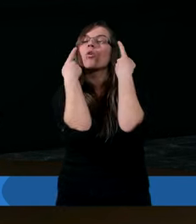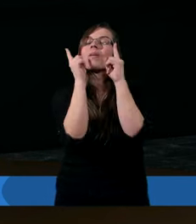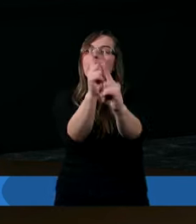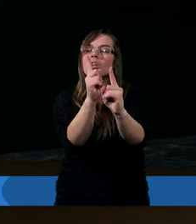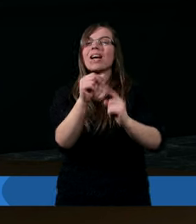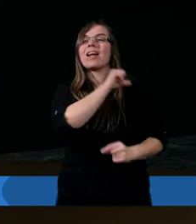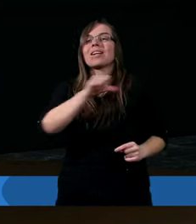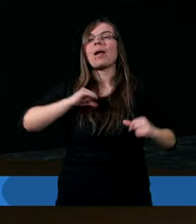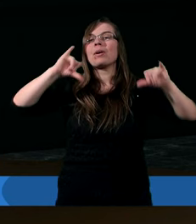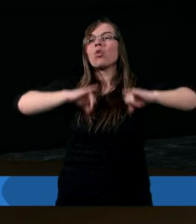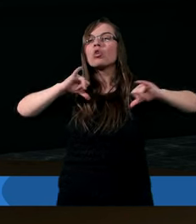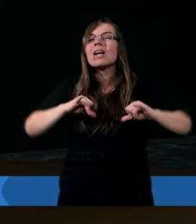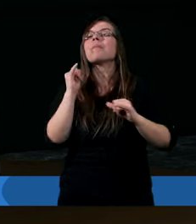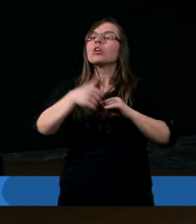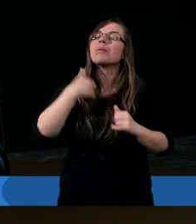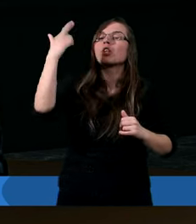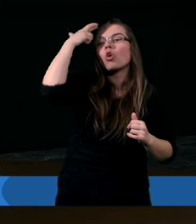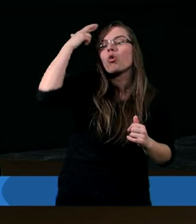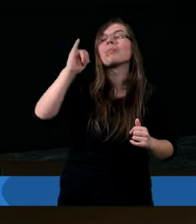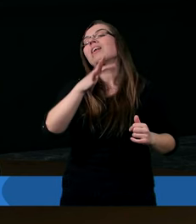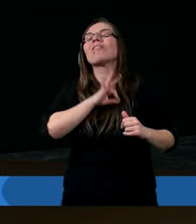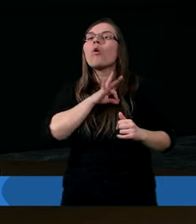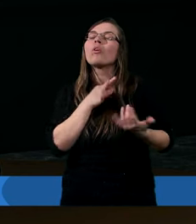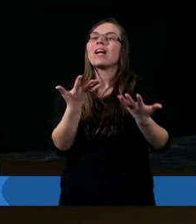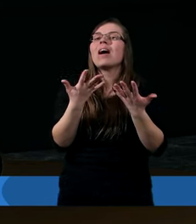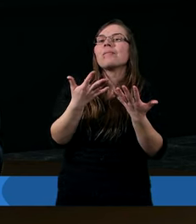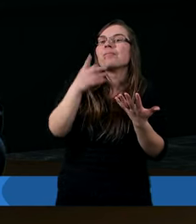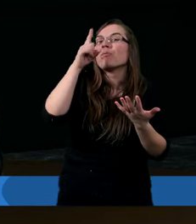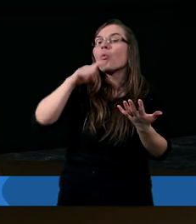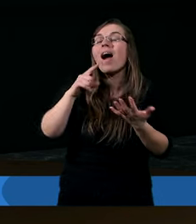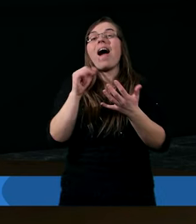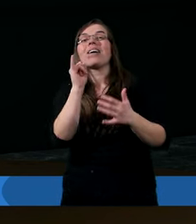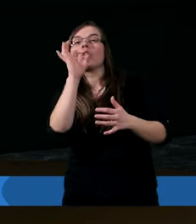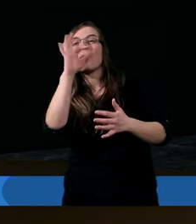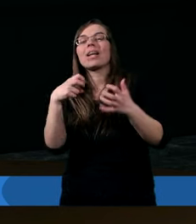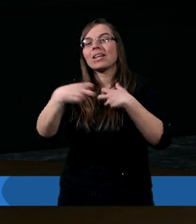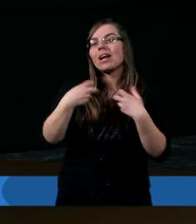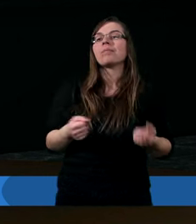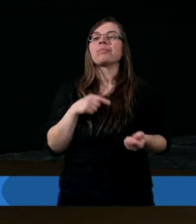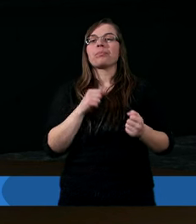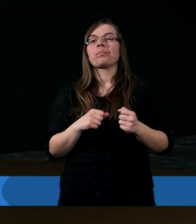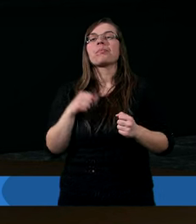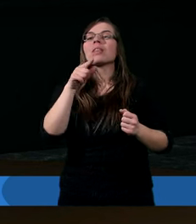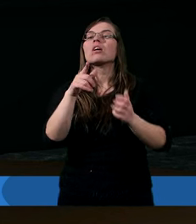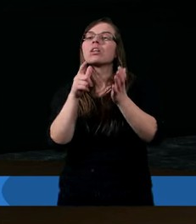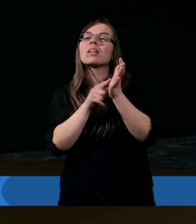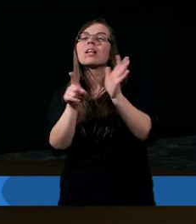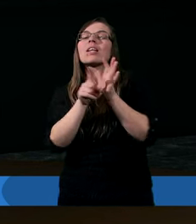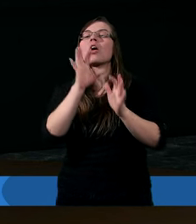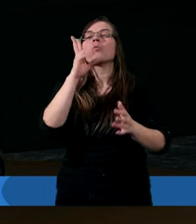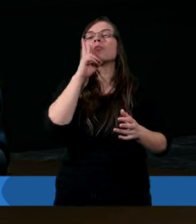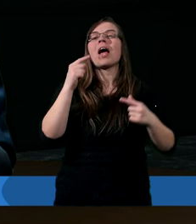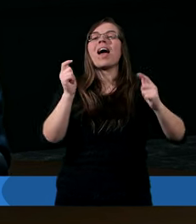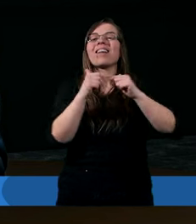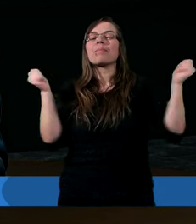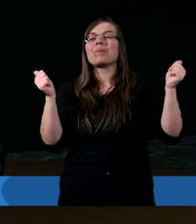samego siebie i drugiego człowieka. Przekaz i też i oczywiście Boga. Dlatego, że apostoł Paweł często mówi o takim kontraście